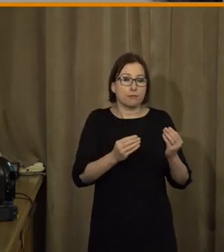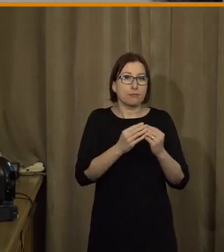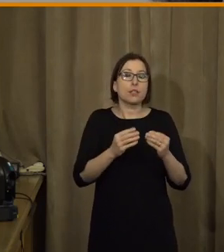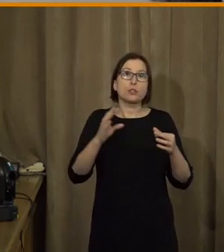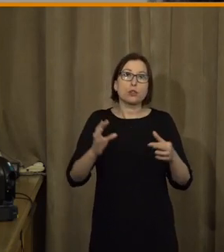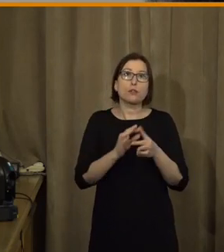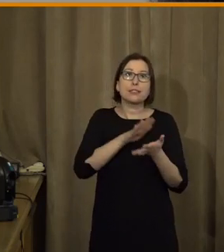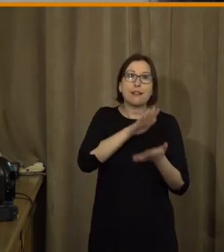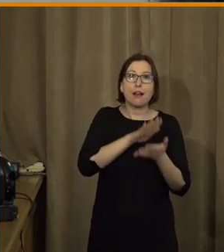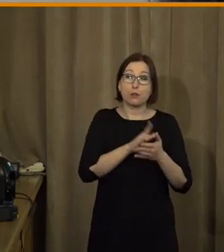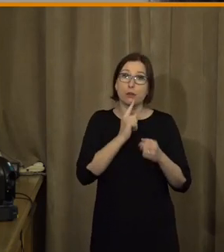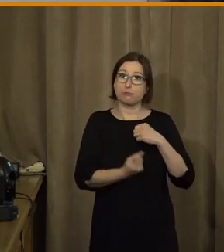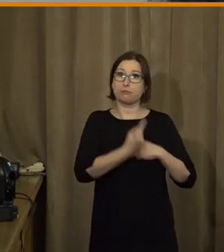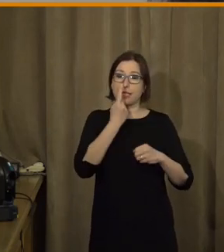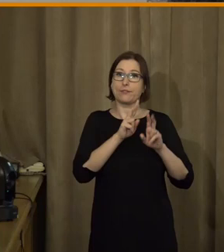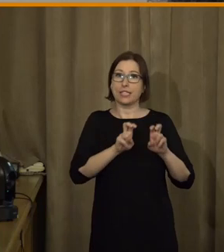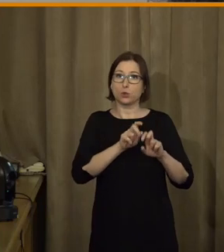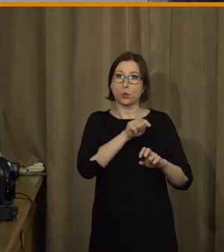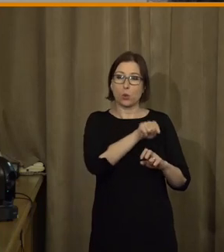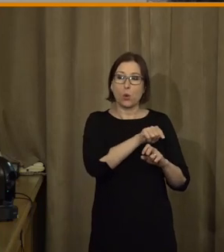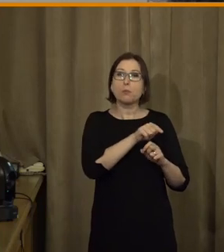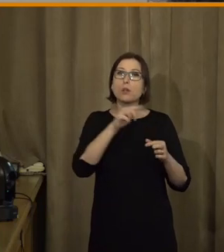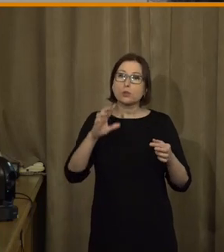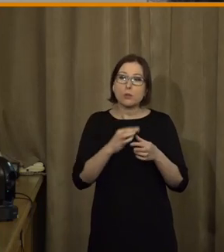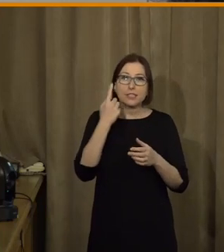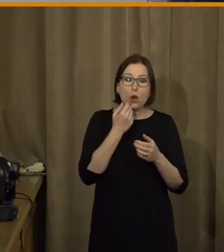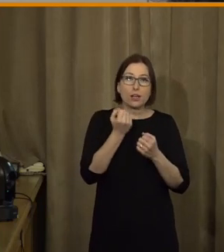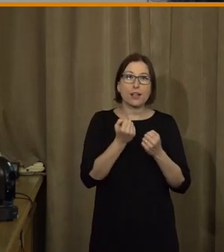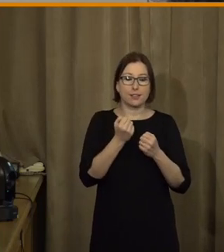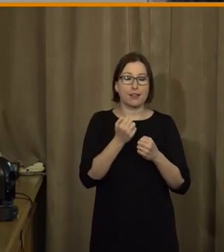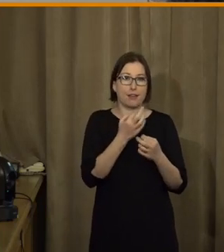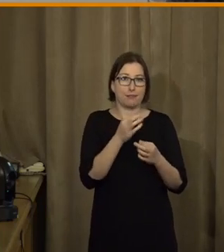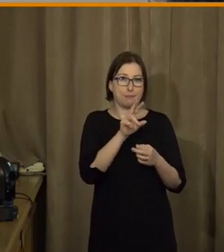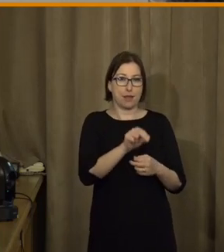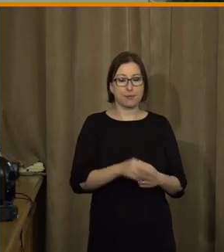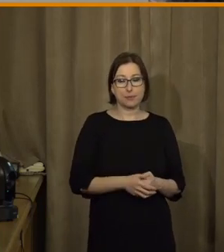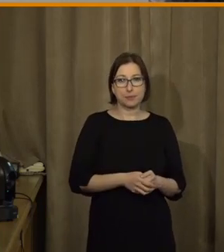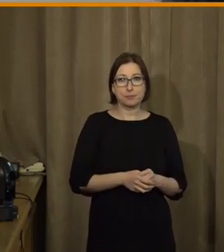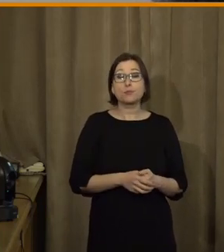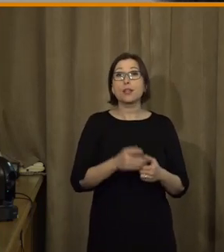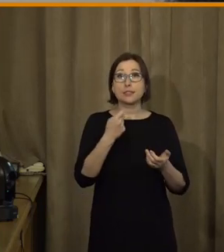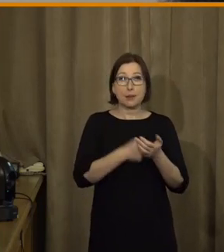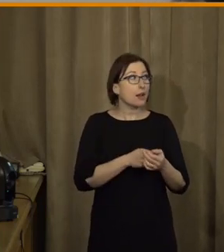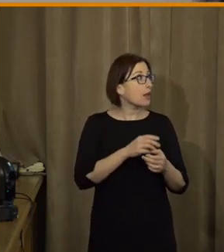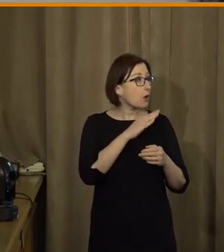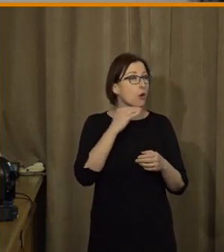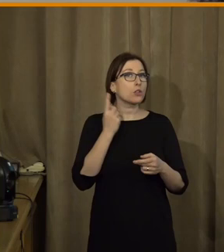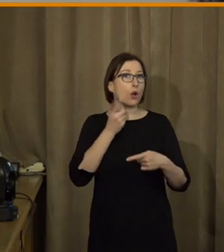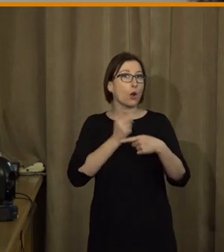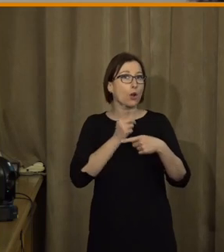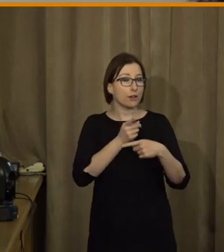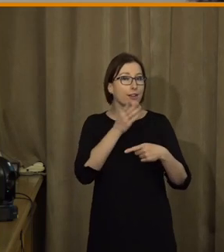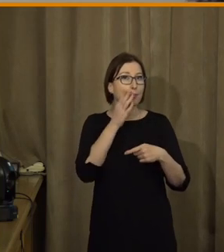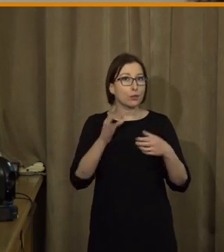bude mluvit o datech unikátních, které její organizace má. Takže velmi konkrétně o